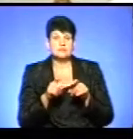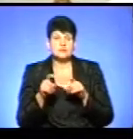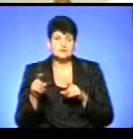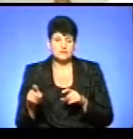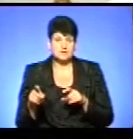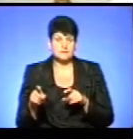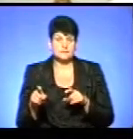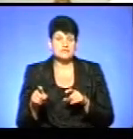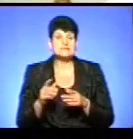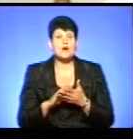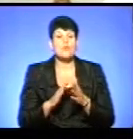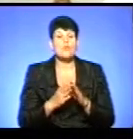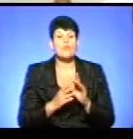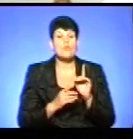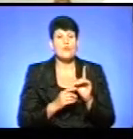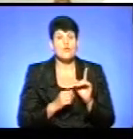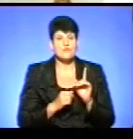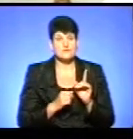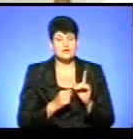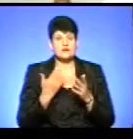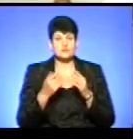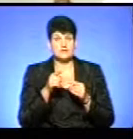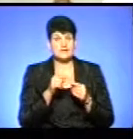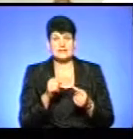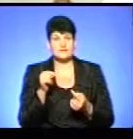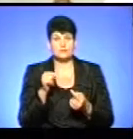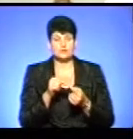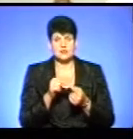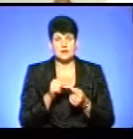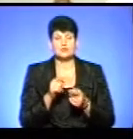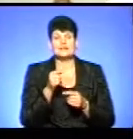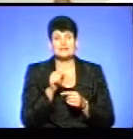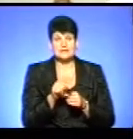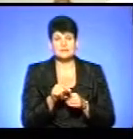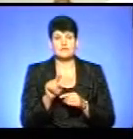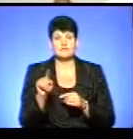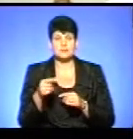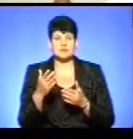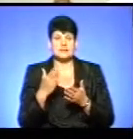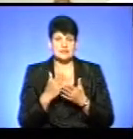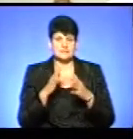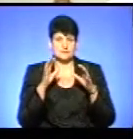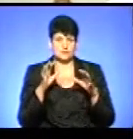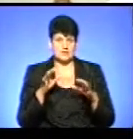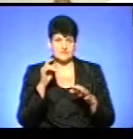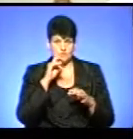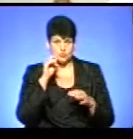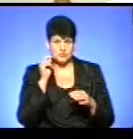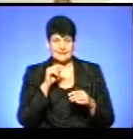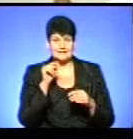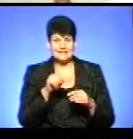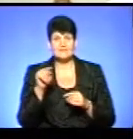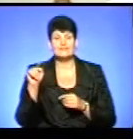Але за умови, якщо вони не відповідають тим вимогам, які сьогодні вважають чітко діючим законавством України, а також тим